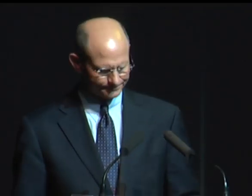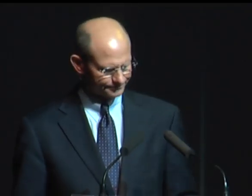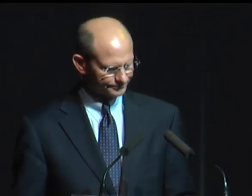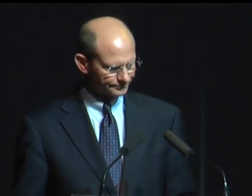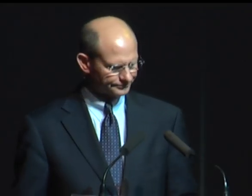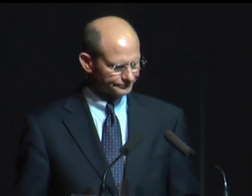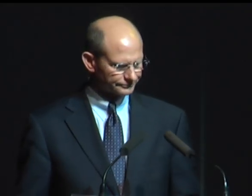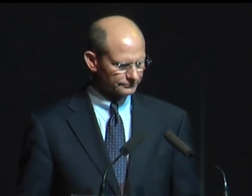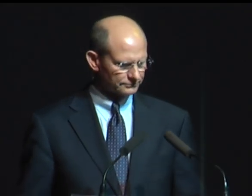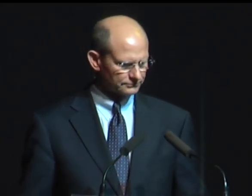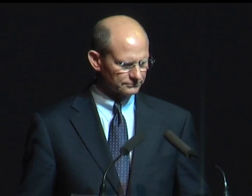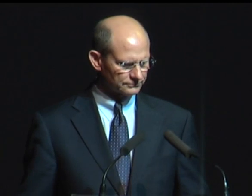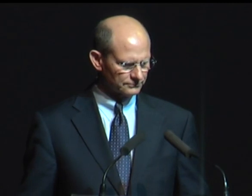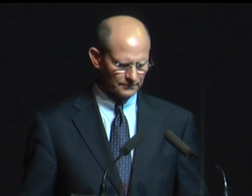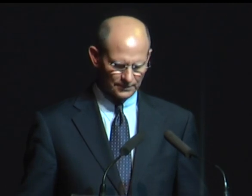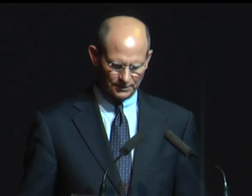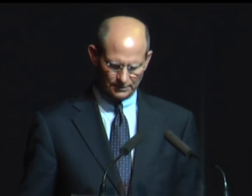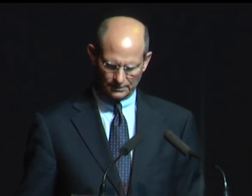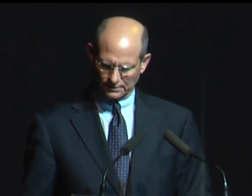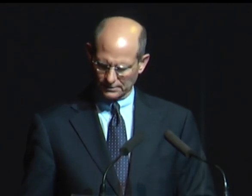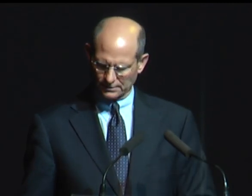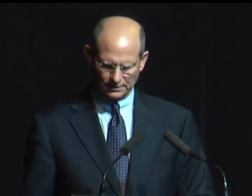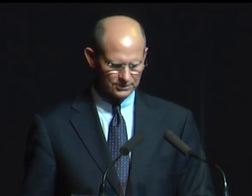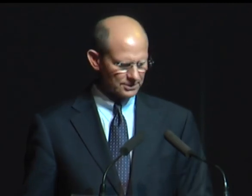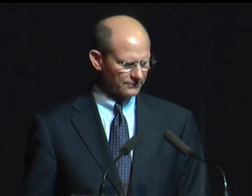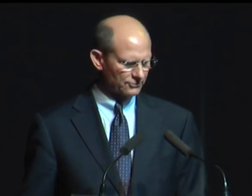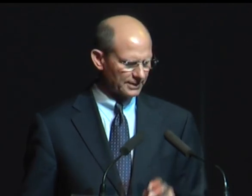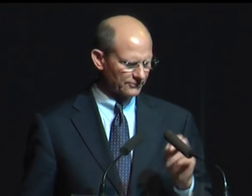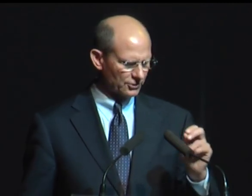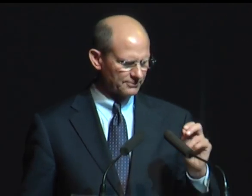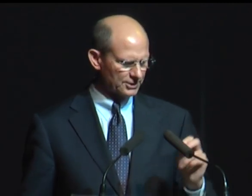Et en 1901, elle a assisté à la session plénière de la Conférence Générale.